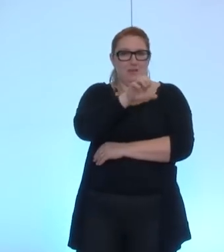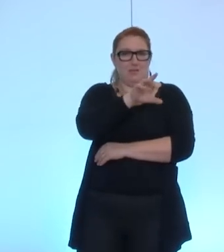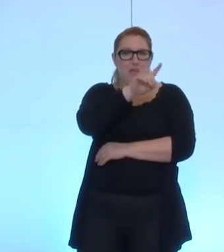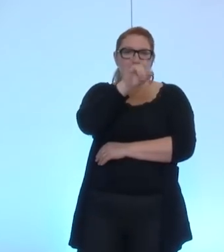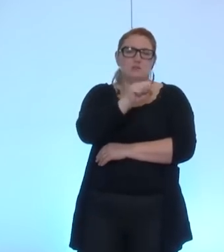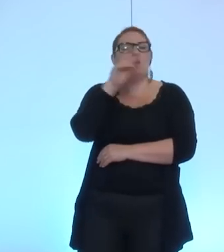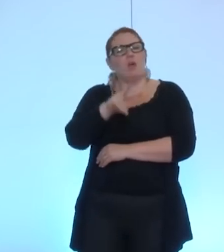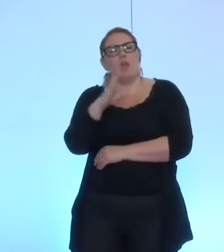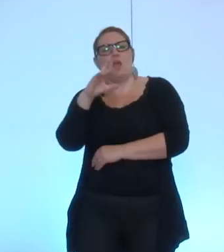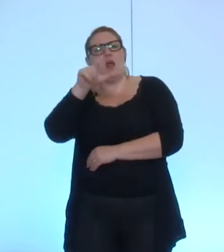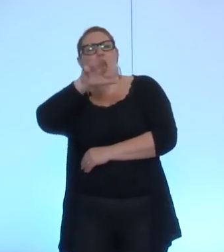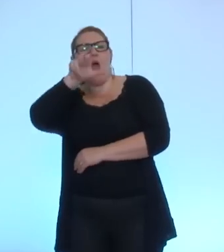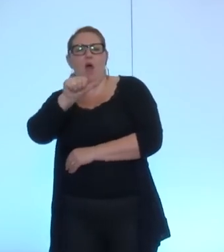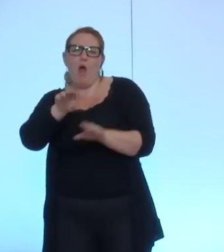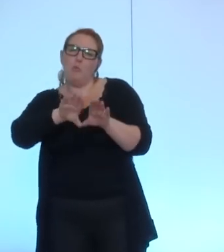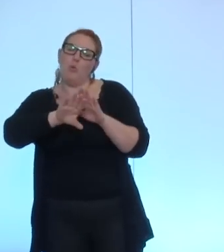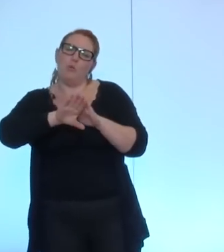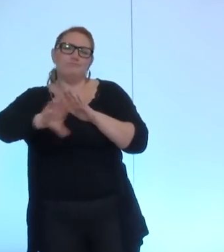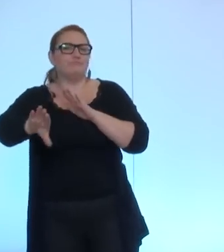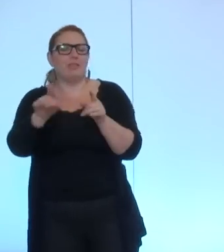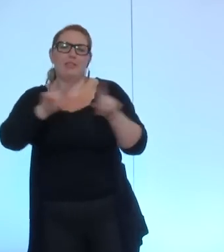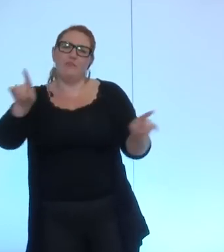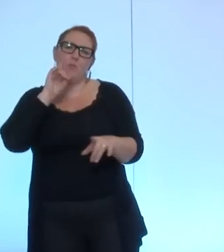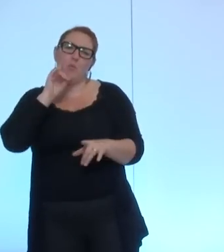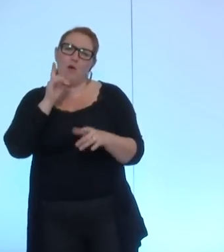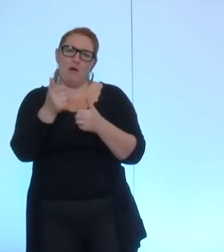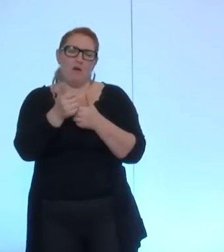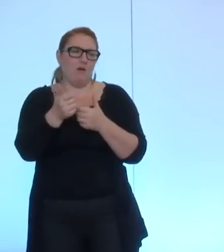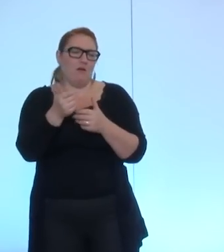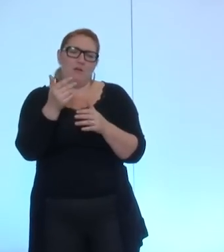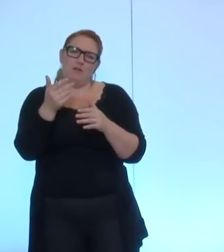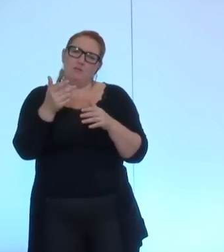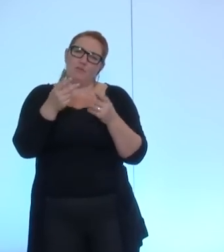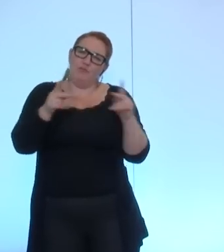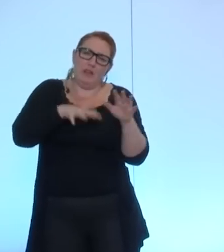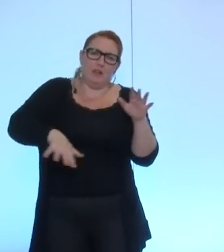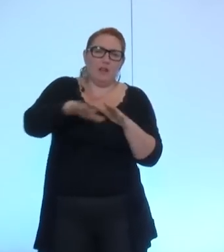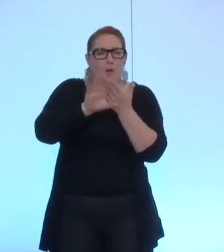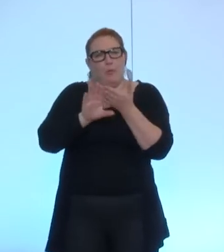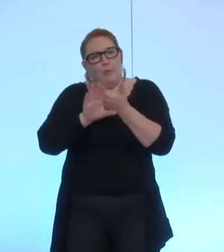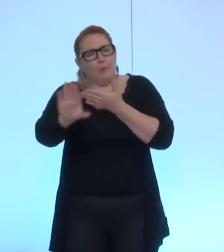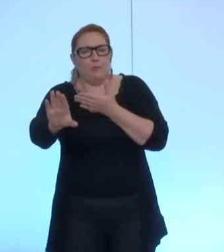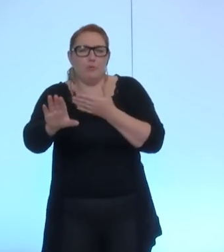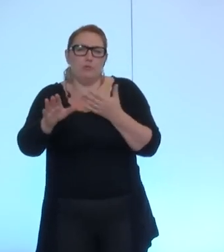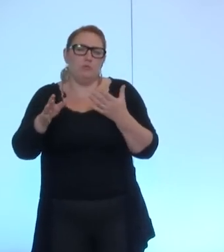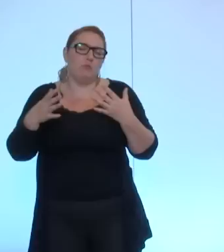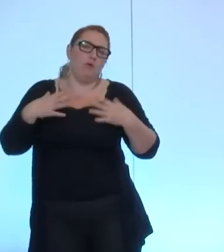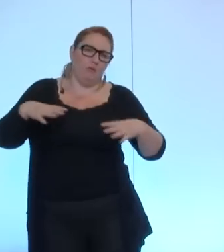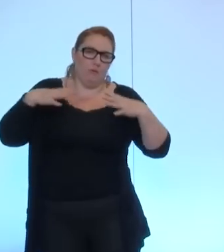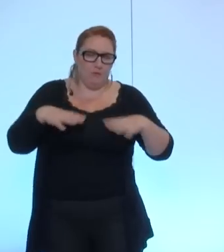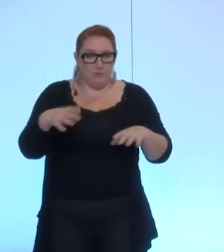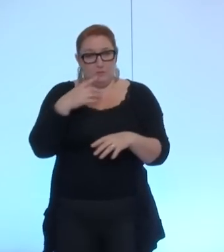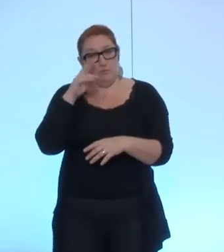quand même sur un secteur complètement différent et qui concerne moins notre agglomération. Donc, nous sommes en droit de nous